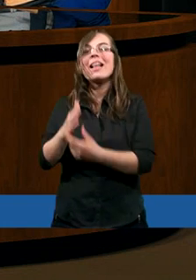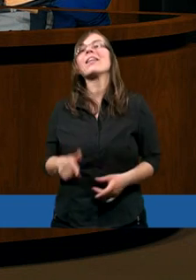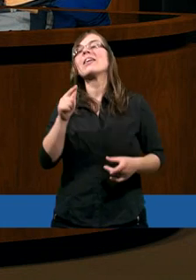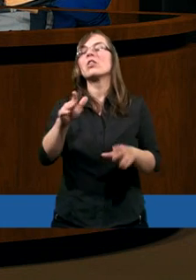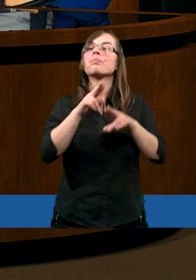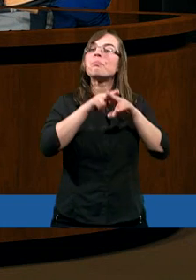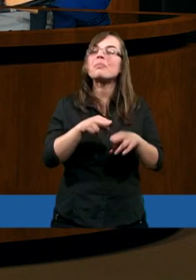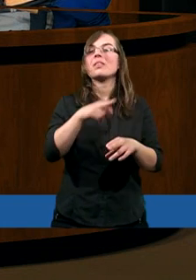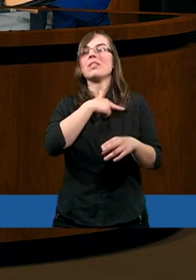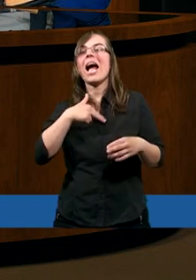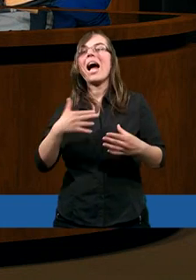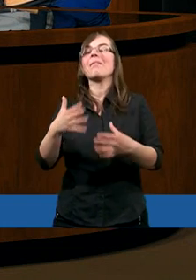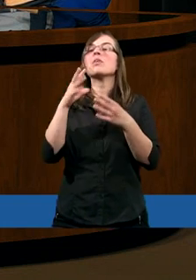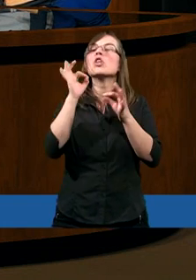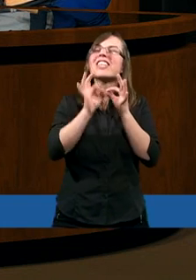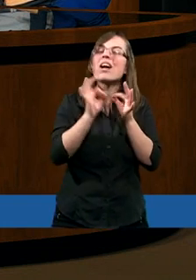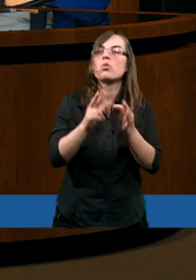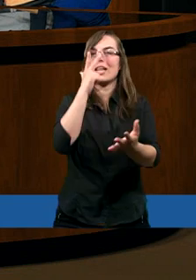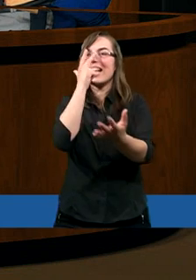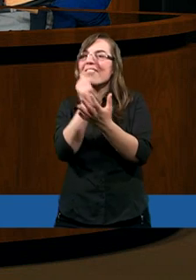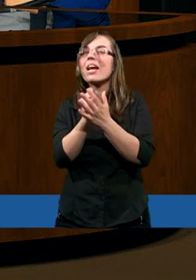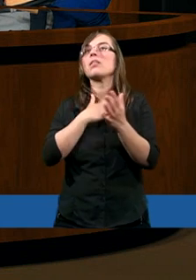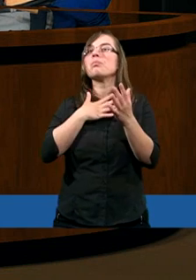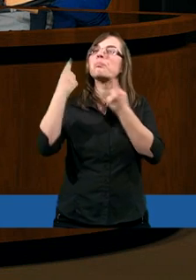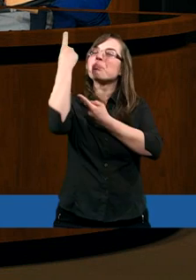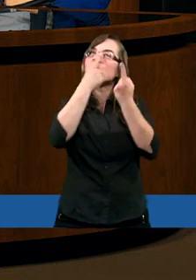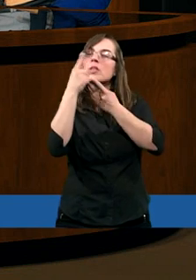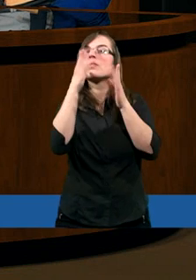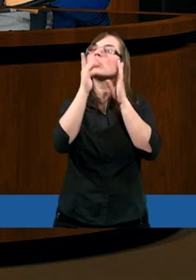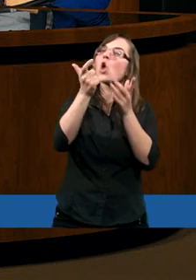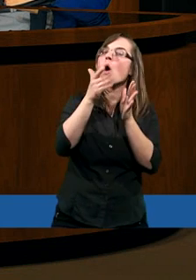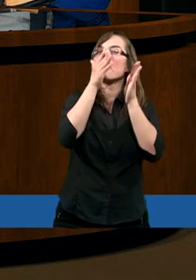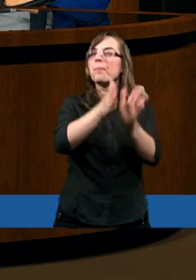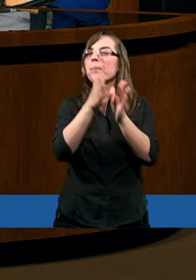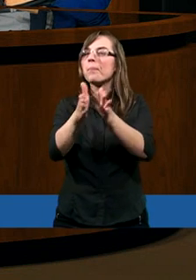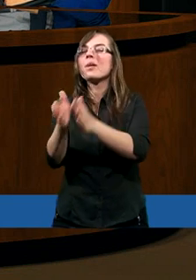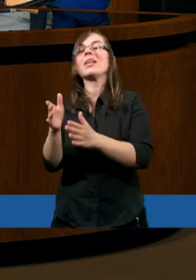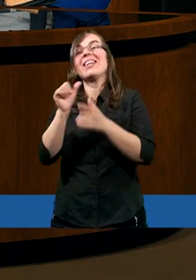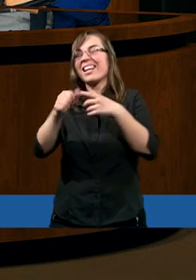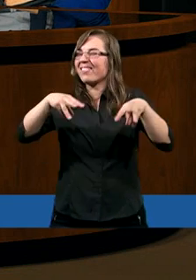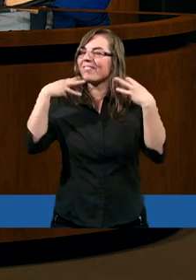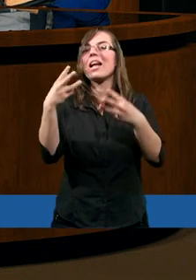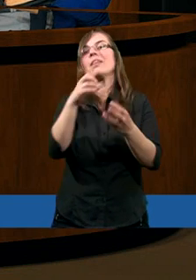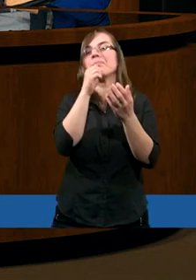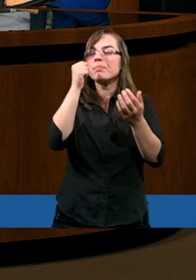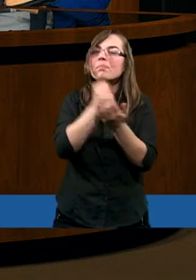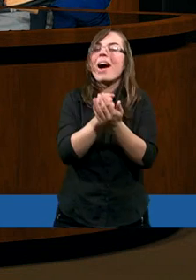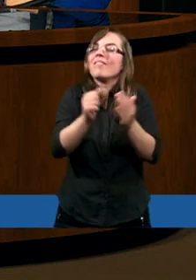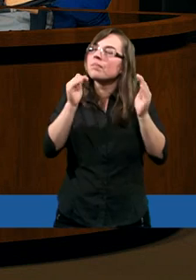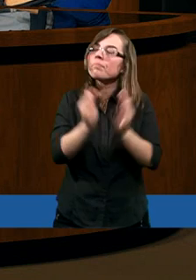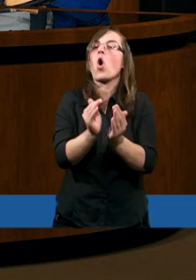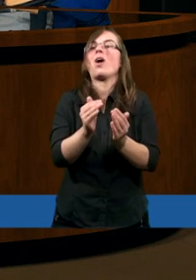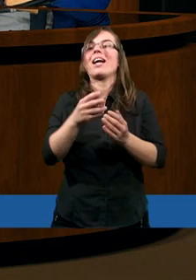z ogólnymi stwierdzeniami, żebyśmy się mieli domyślać. On konkretnie podaje niemalże jak